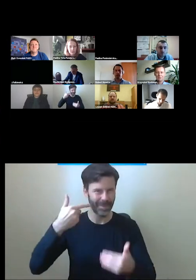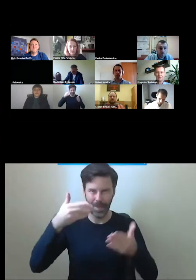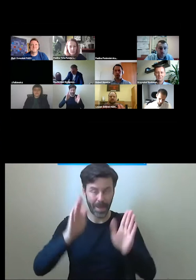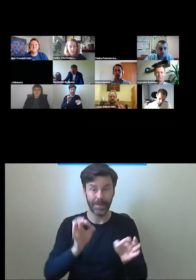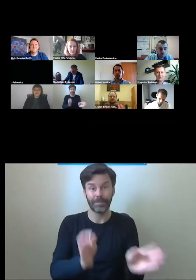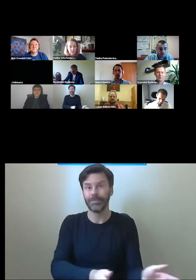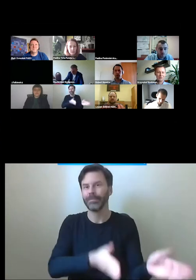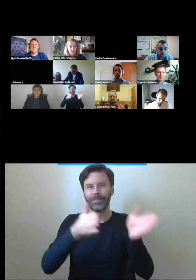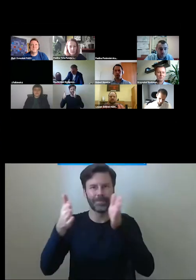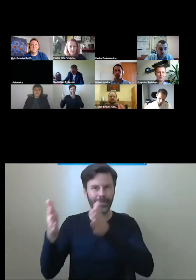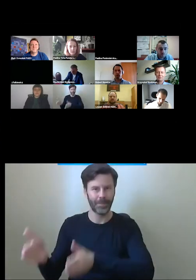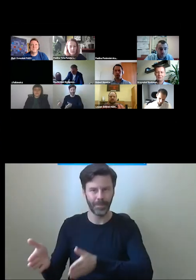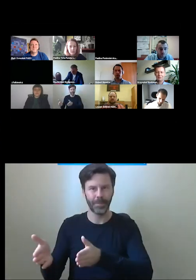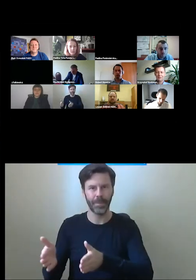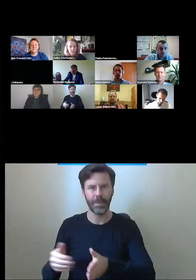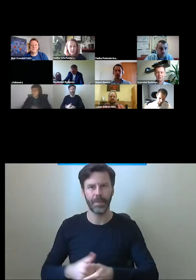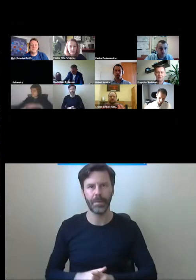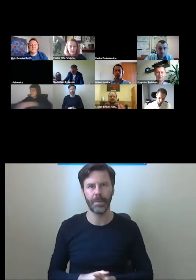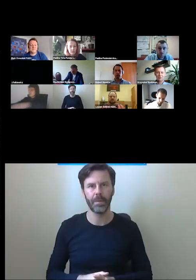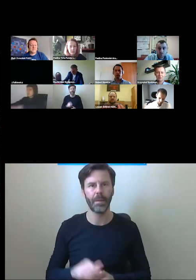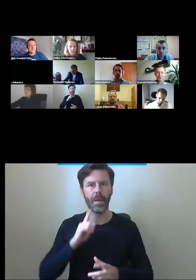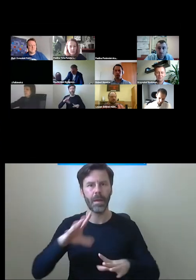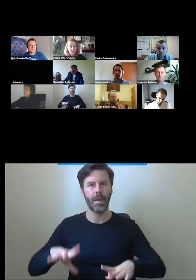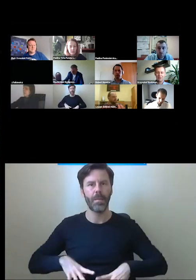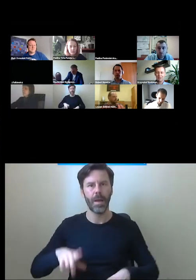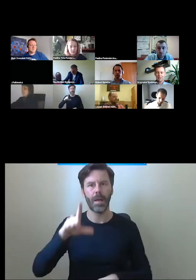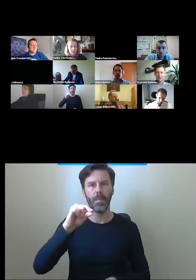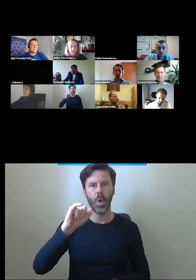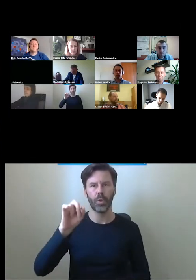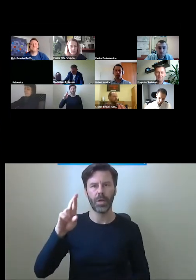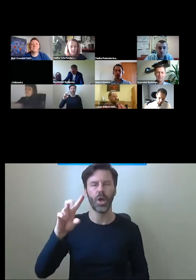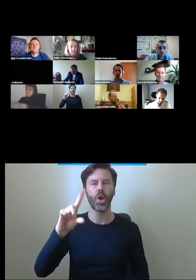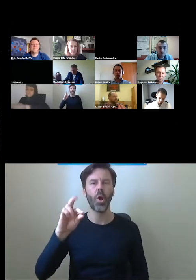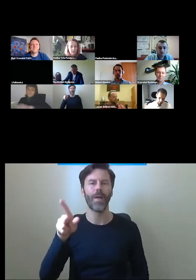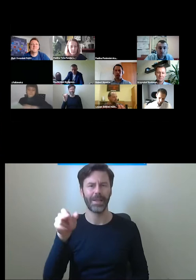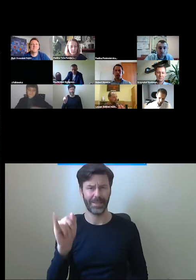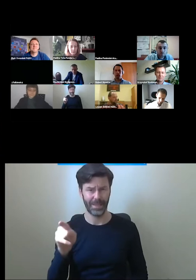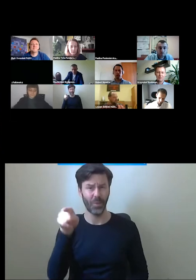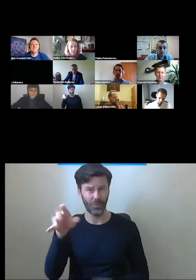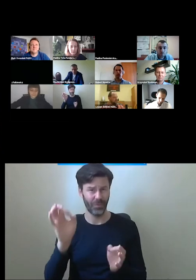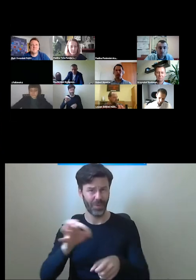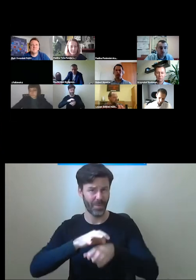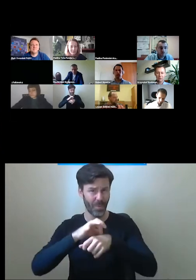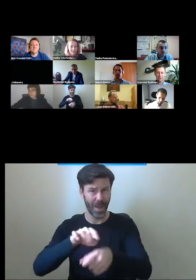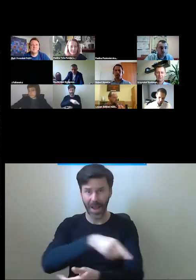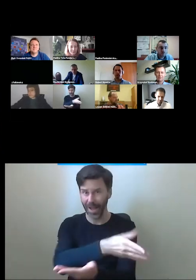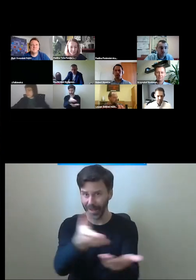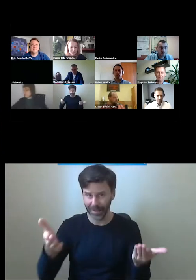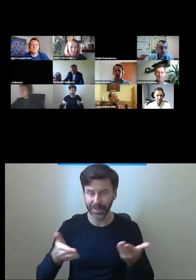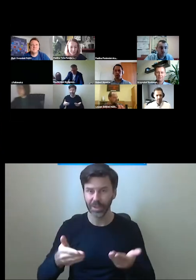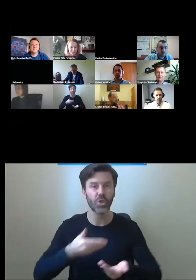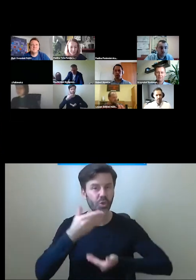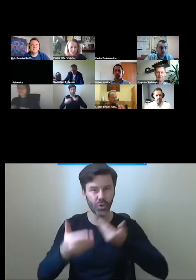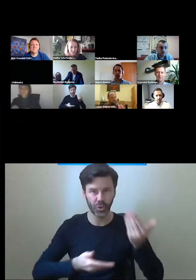Przekazuję głos Panu Pietrowi Kowalskiemu, który to dzisiejsze spotkanie poprowadzi, a Państwu życzę udanego,